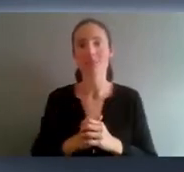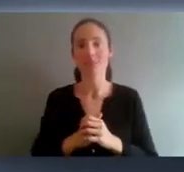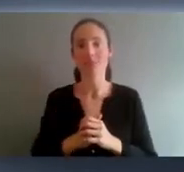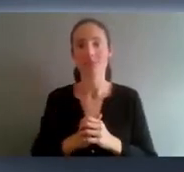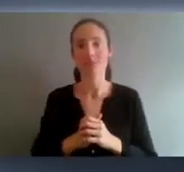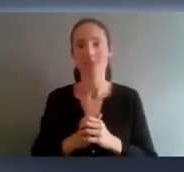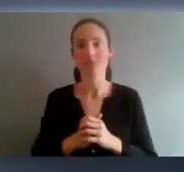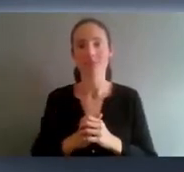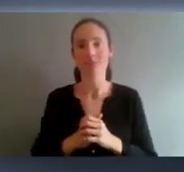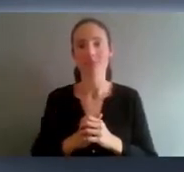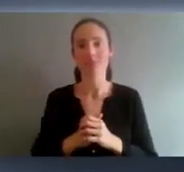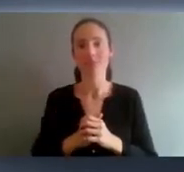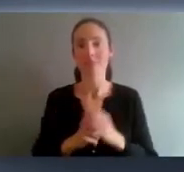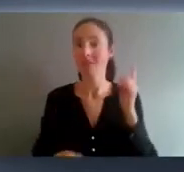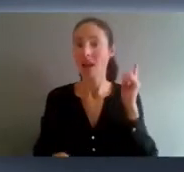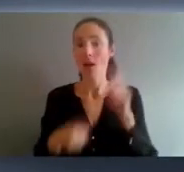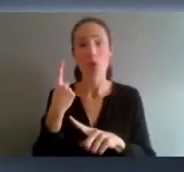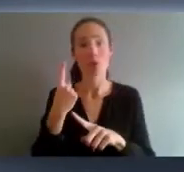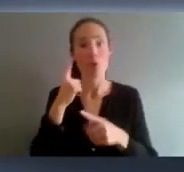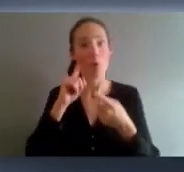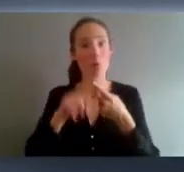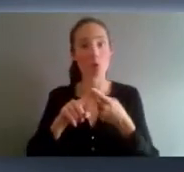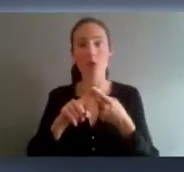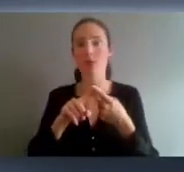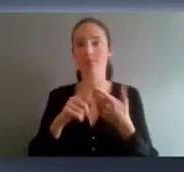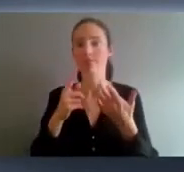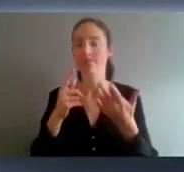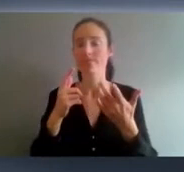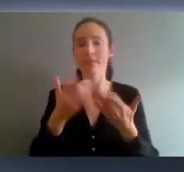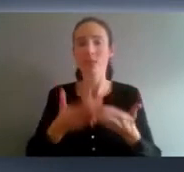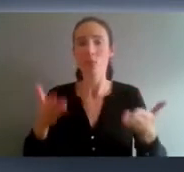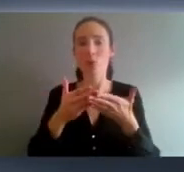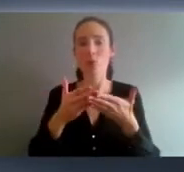importante pour prévenir la menace d'exclusion.